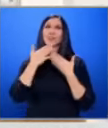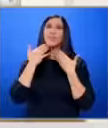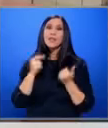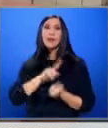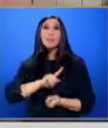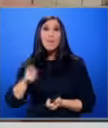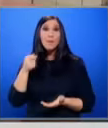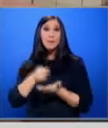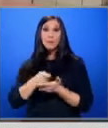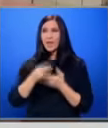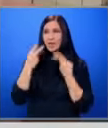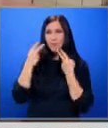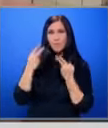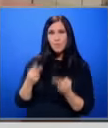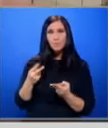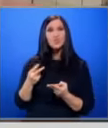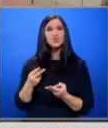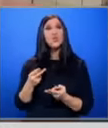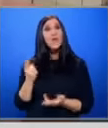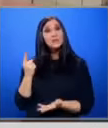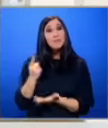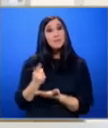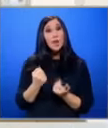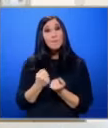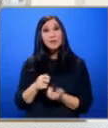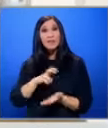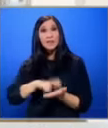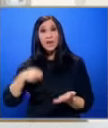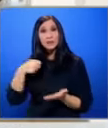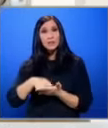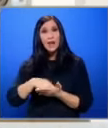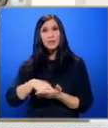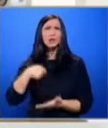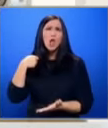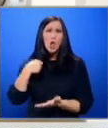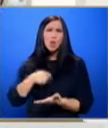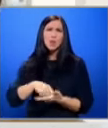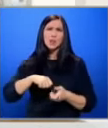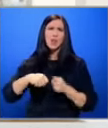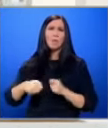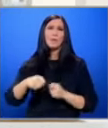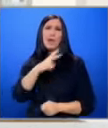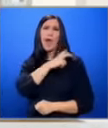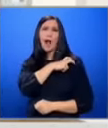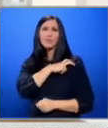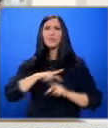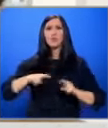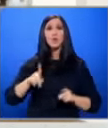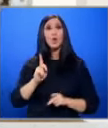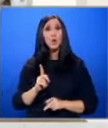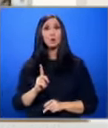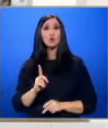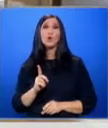неплатени публични задължения Местни данъци и такси, глоби, откати и други, които подлежат на